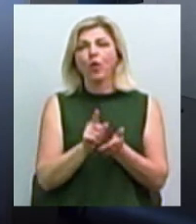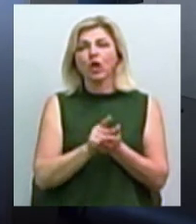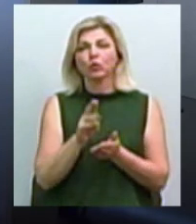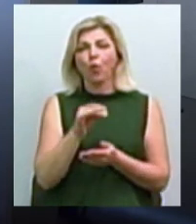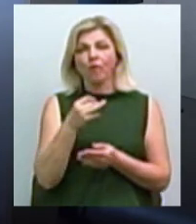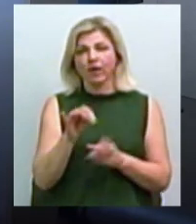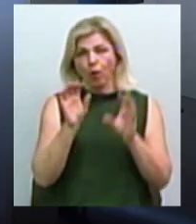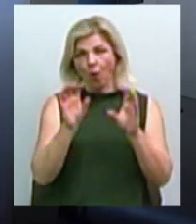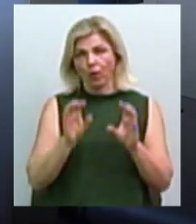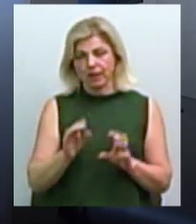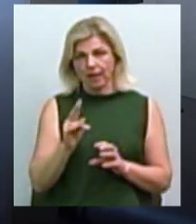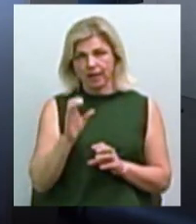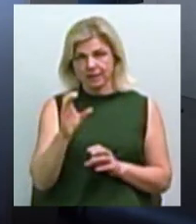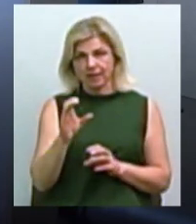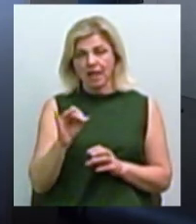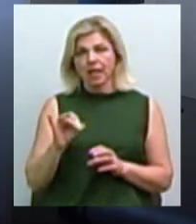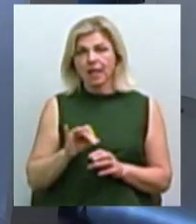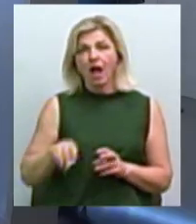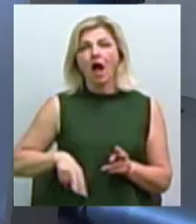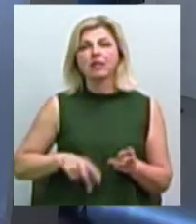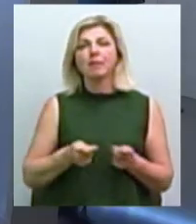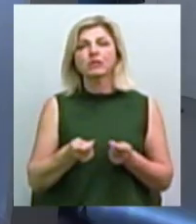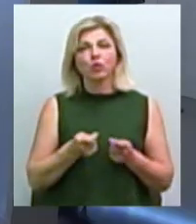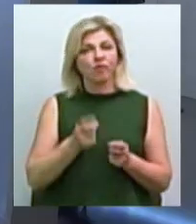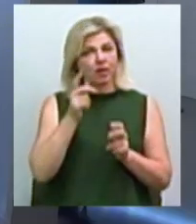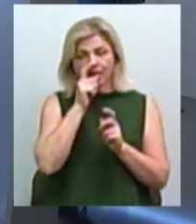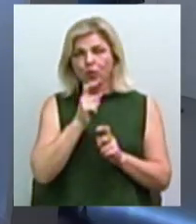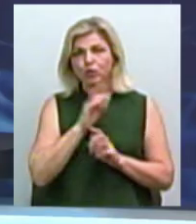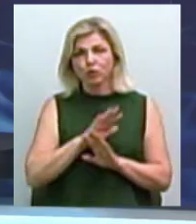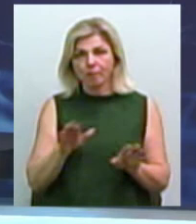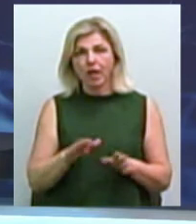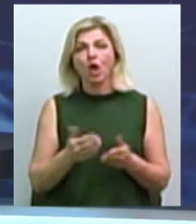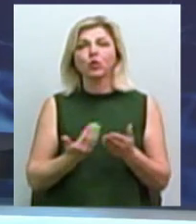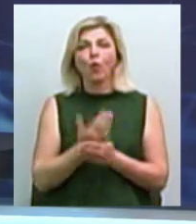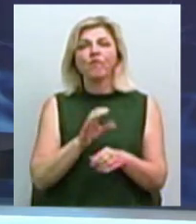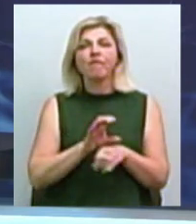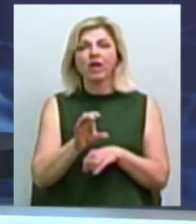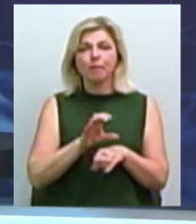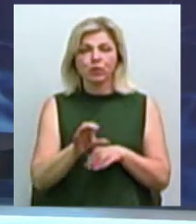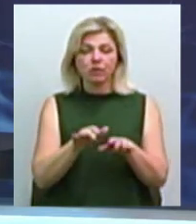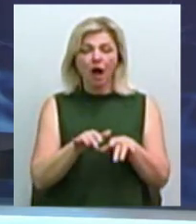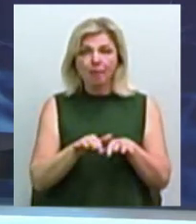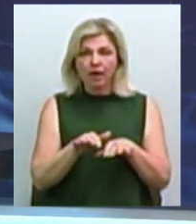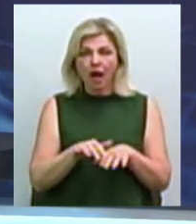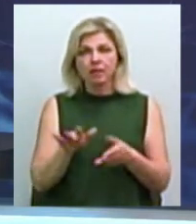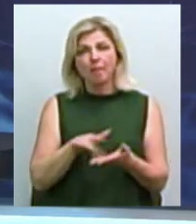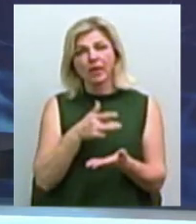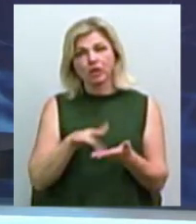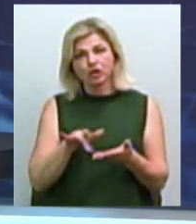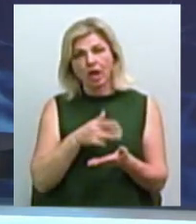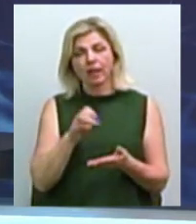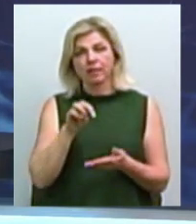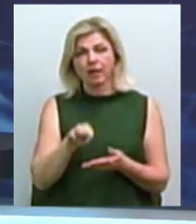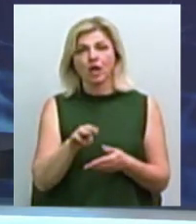адміністрування на сьогодні не зрозуміло. Новий вид контрольно-касових апаратів, планшети, система працювати через